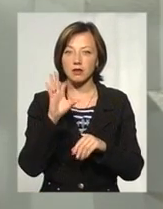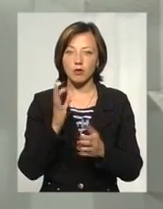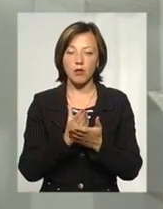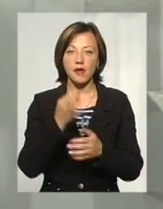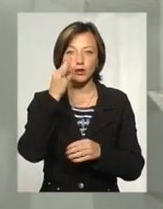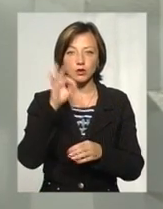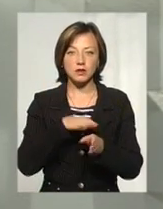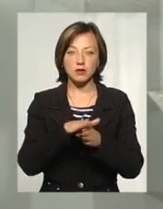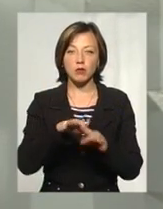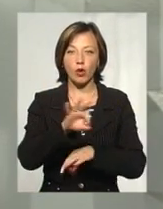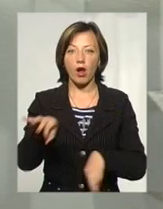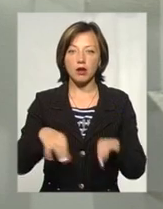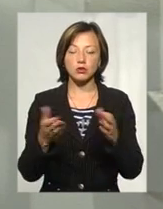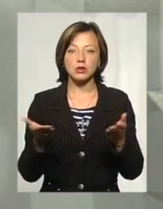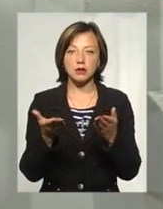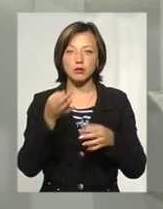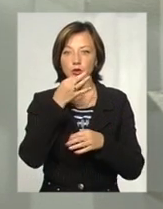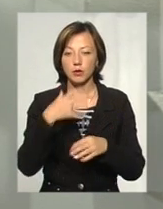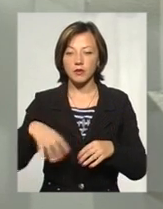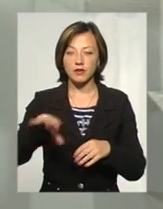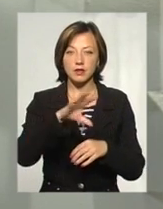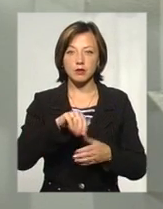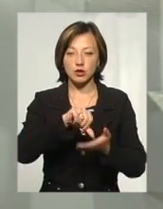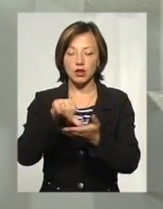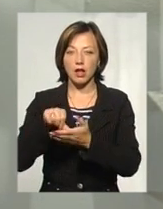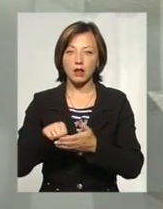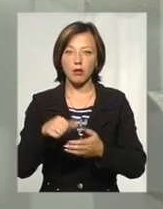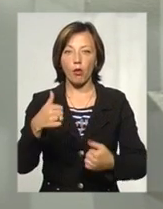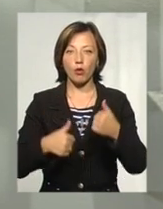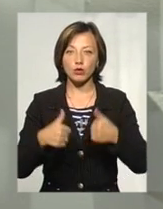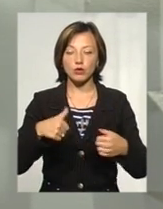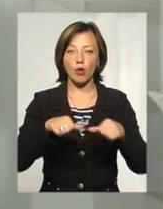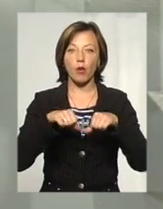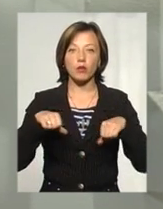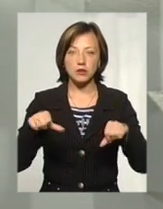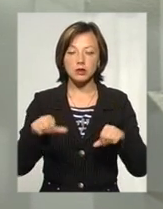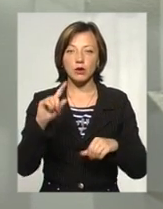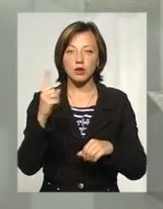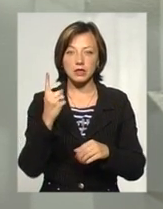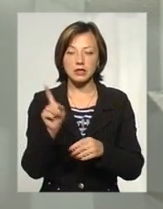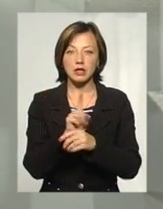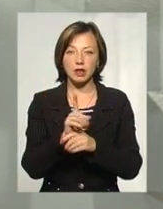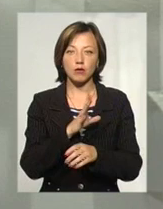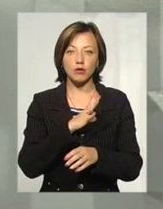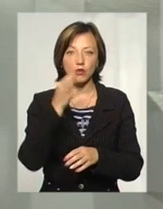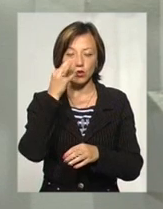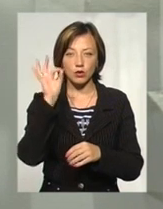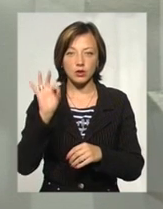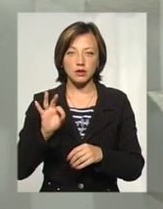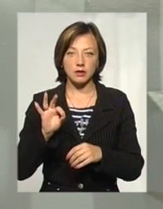реалізації проєкту, який сподобався всім членам конкурсної комісії, один з критерій було досвід,